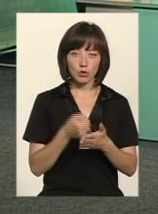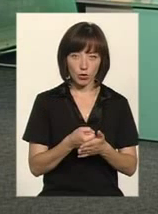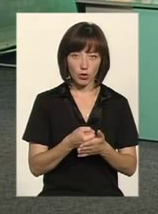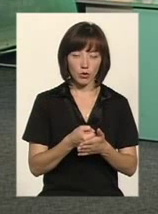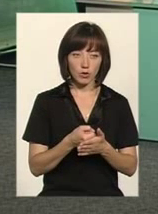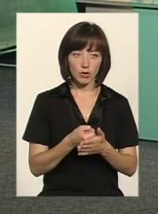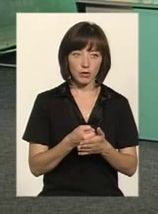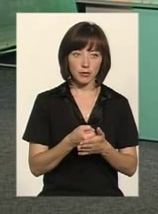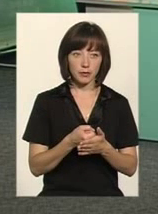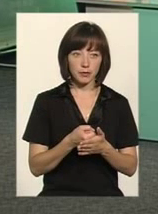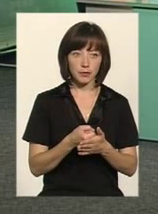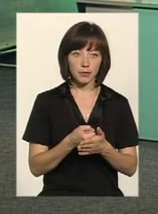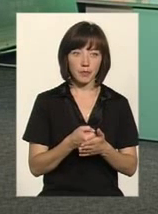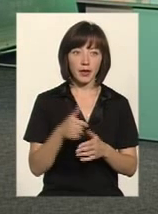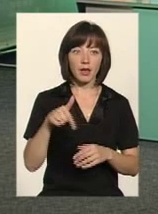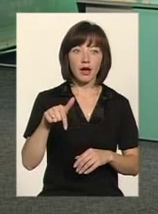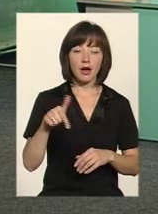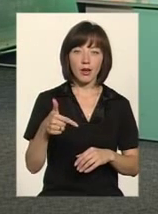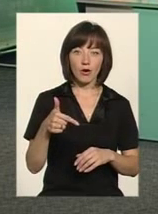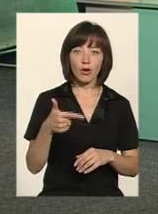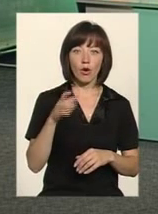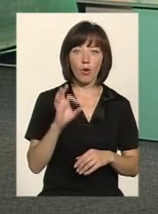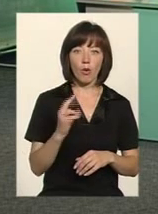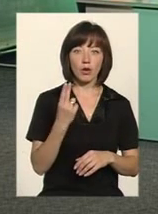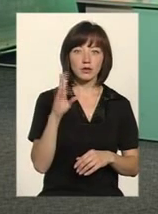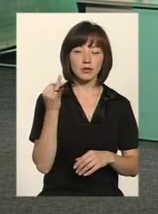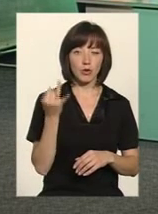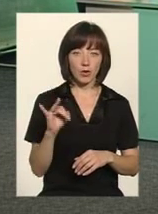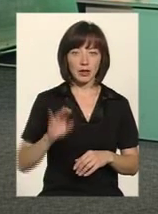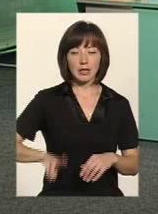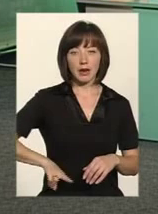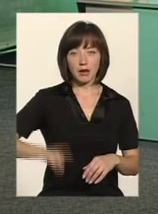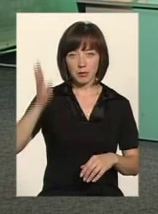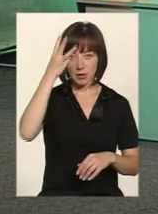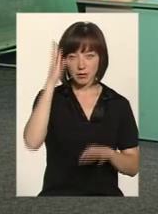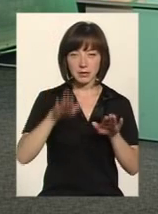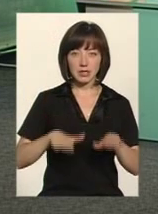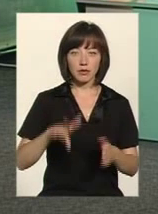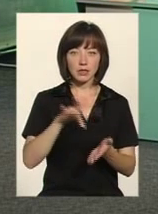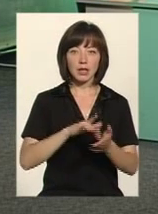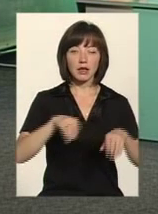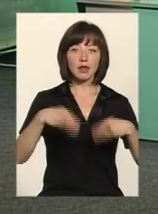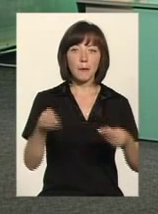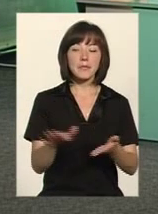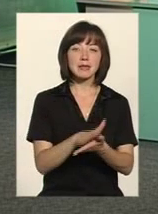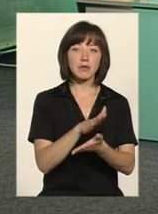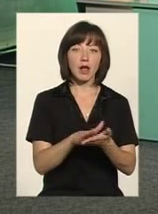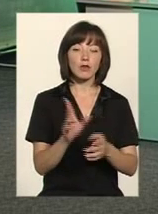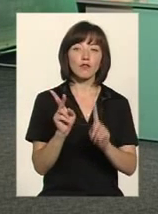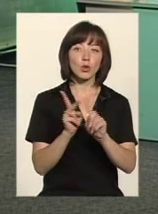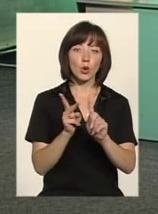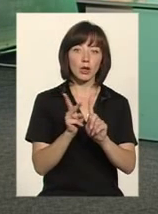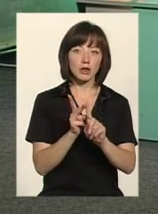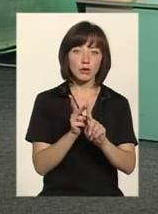зокрема, до Григорія Гоцького. Нагадаю, він директор Хмельницького місцевого центру з надання безоплатної